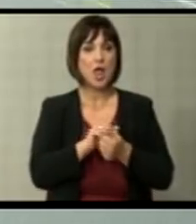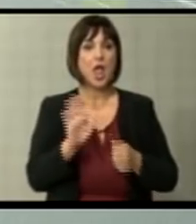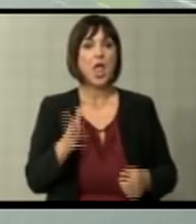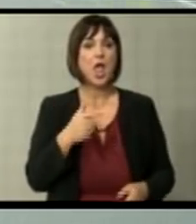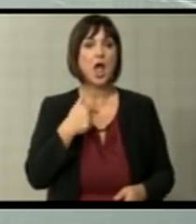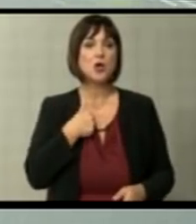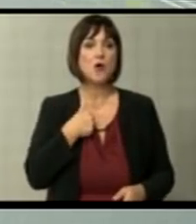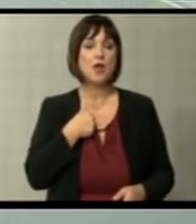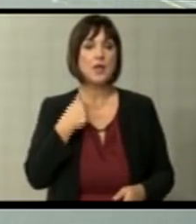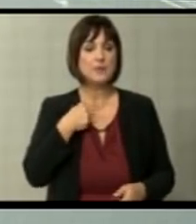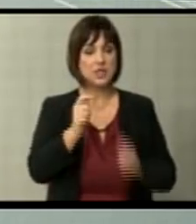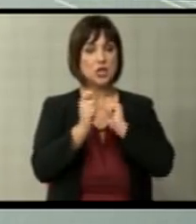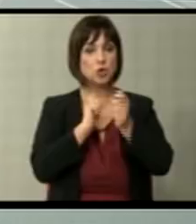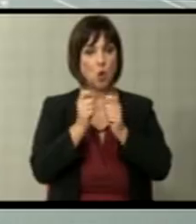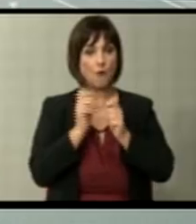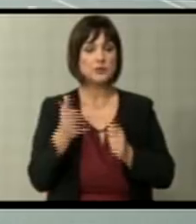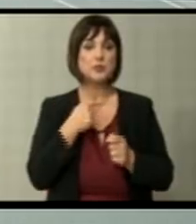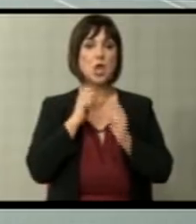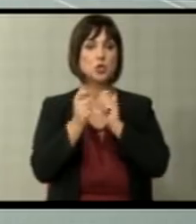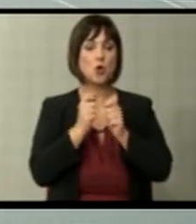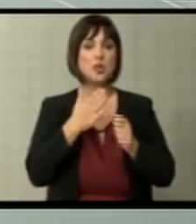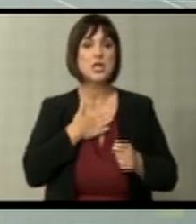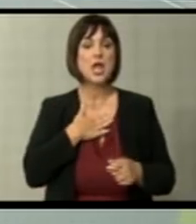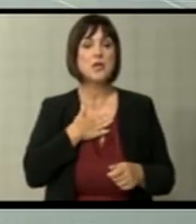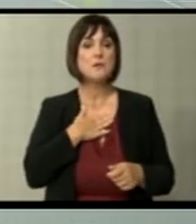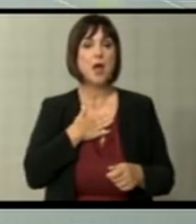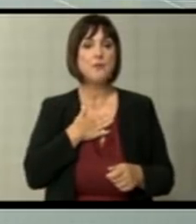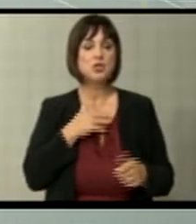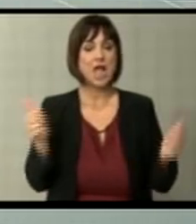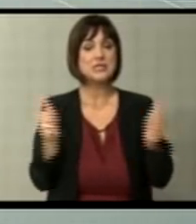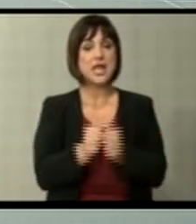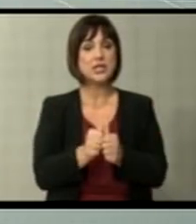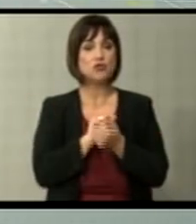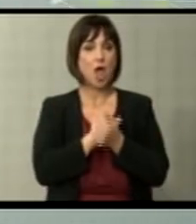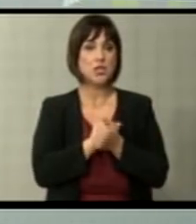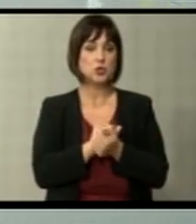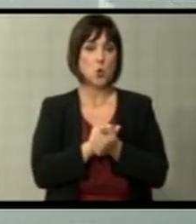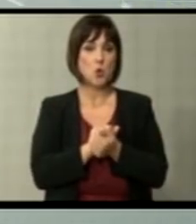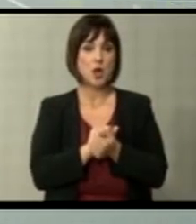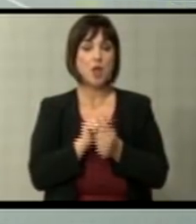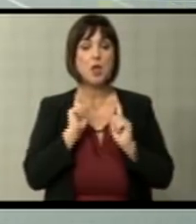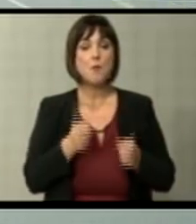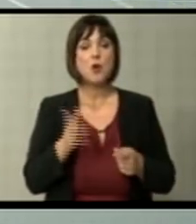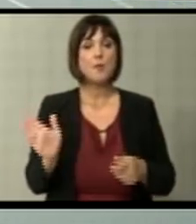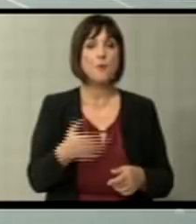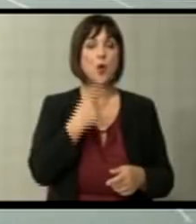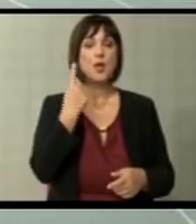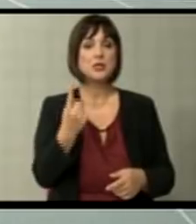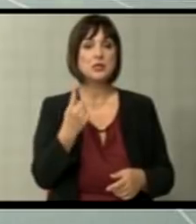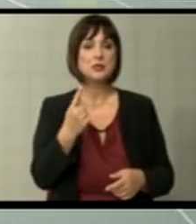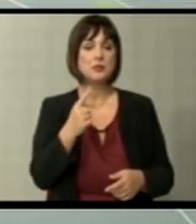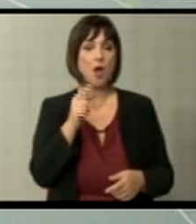ако сме се договорили дека имаме заедничка историја ќе мора да поминеме нисе еден